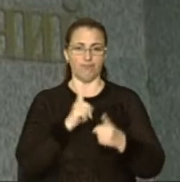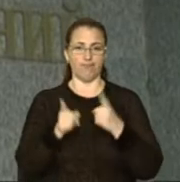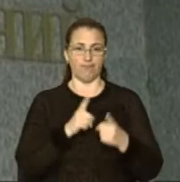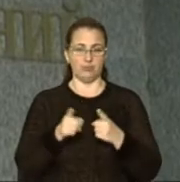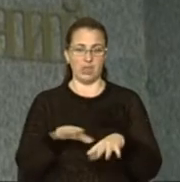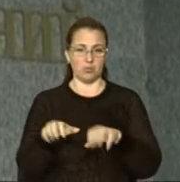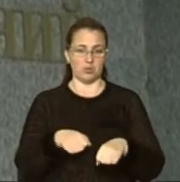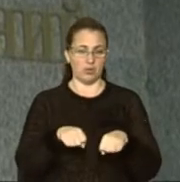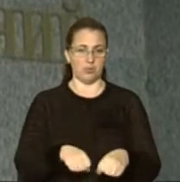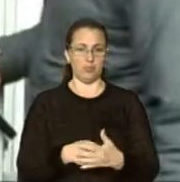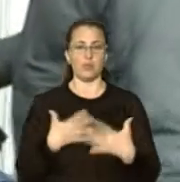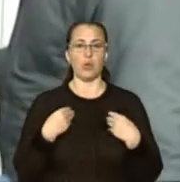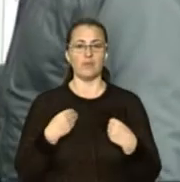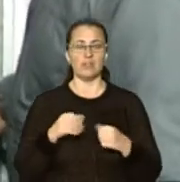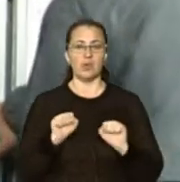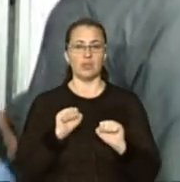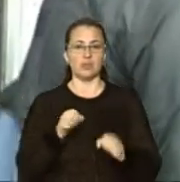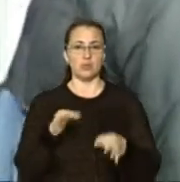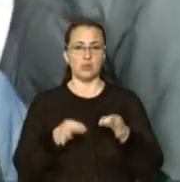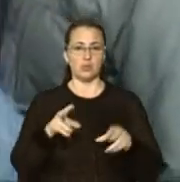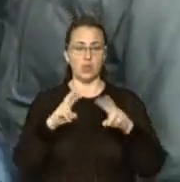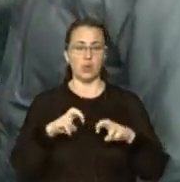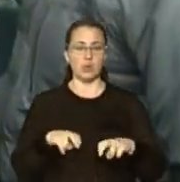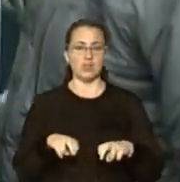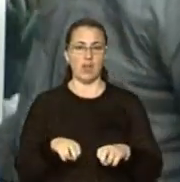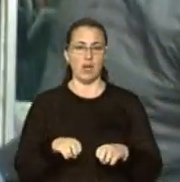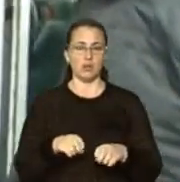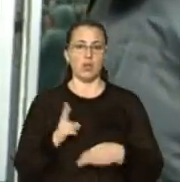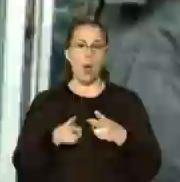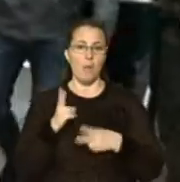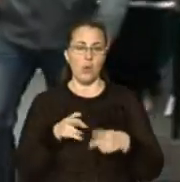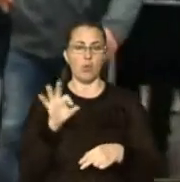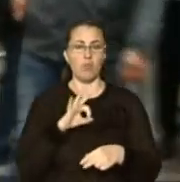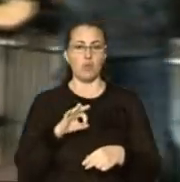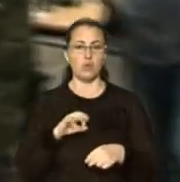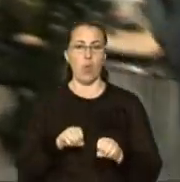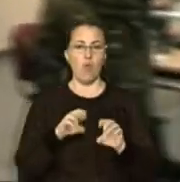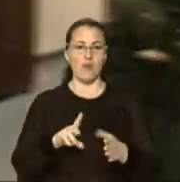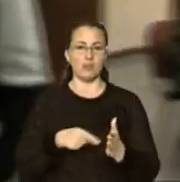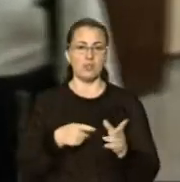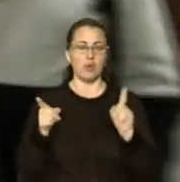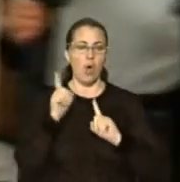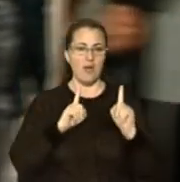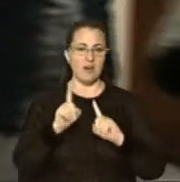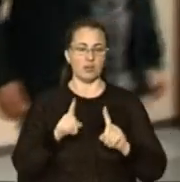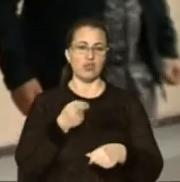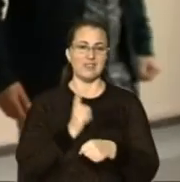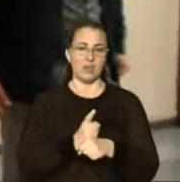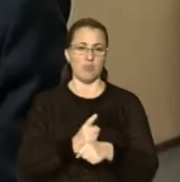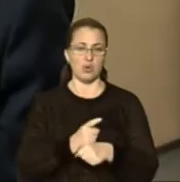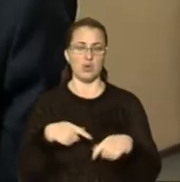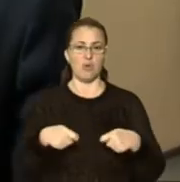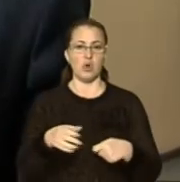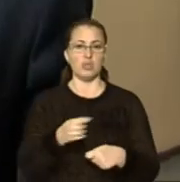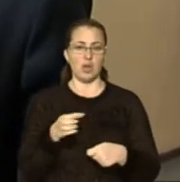Також сьогодні у Львівському адміністративному суді розглянули позов про скасування ухвали міської ради, яка забороняє продаж алкоголю у тимчасових спорудах.